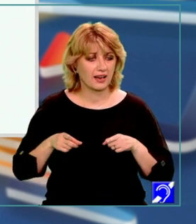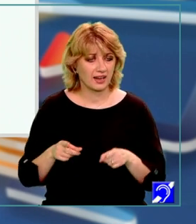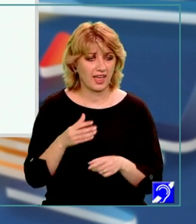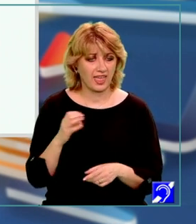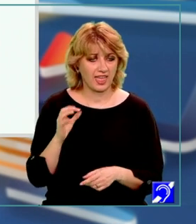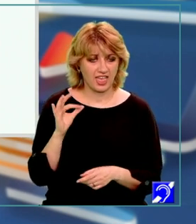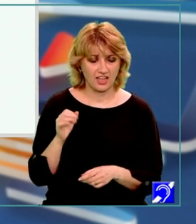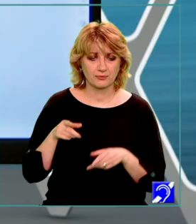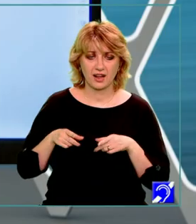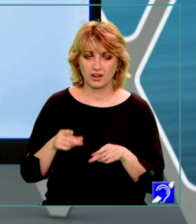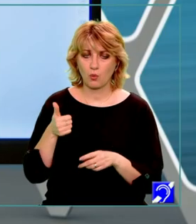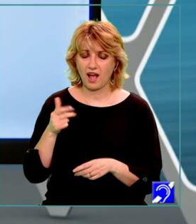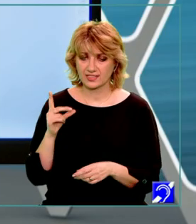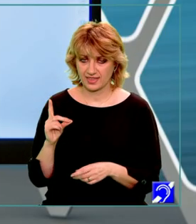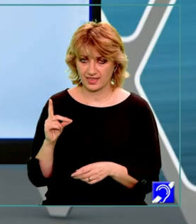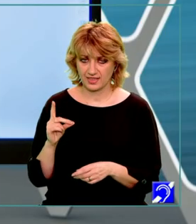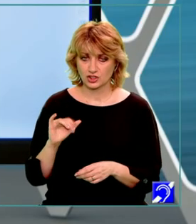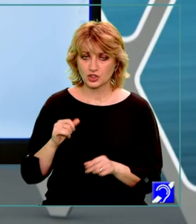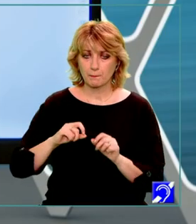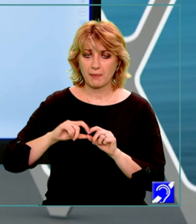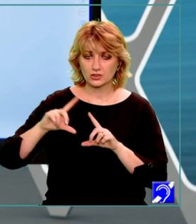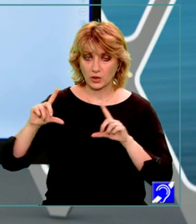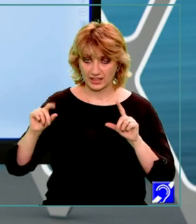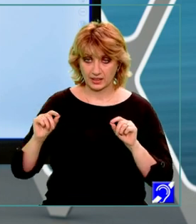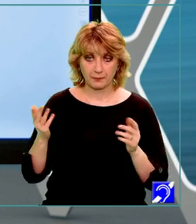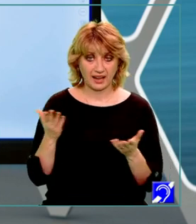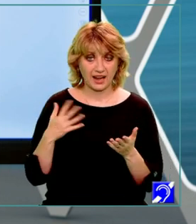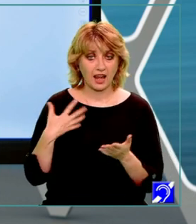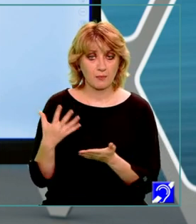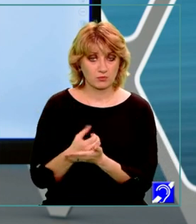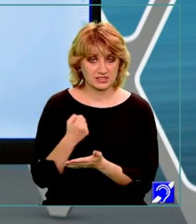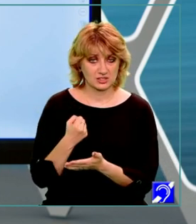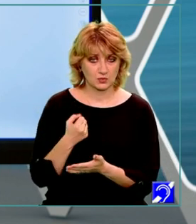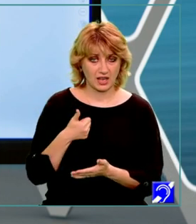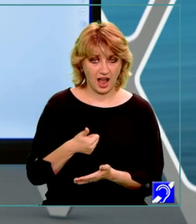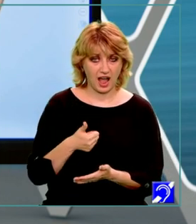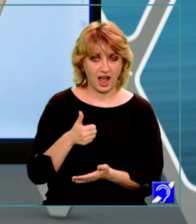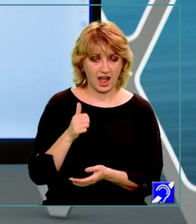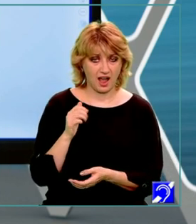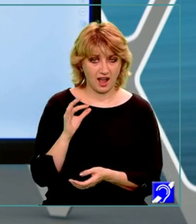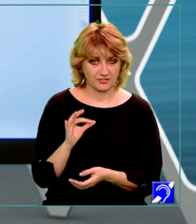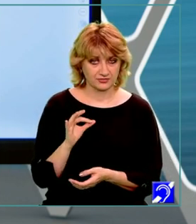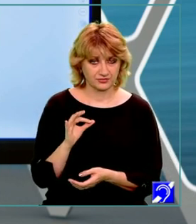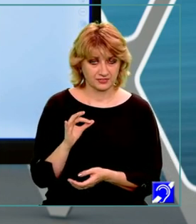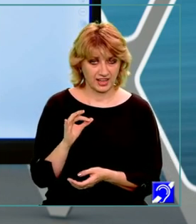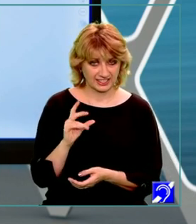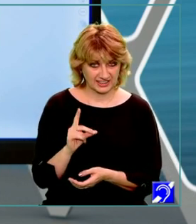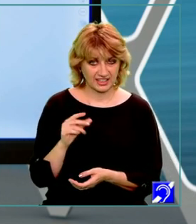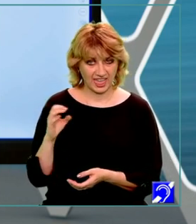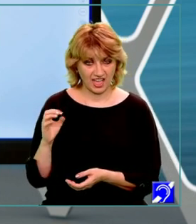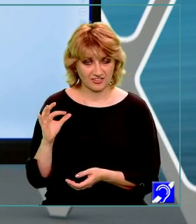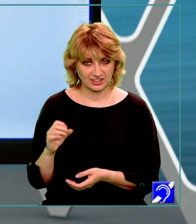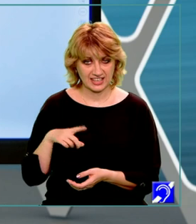EF paralelă cu AD. Și patrulaterul pe care l-am obținut, ADF, este un